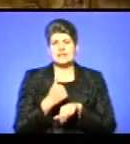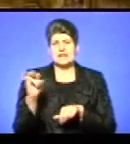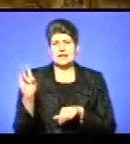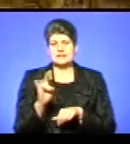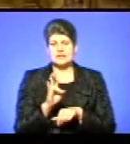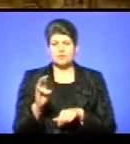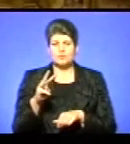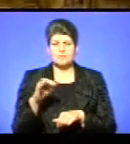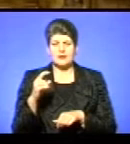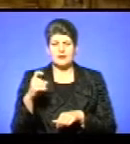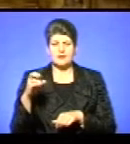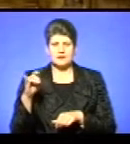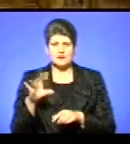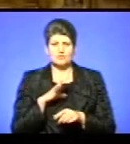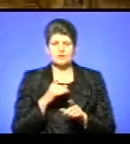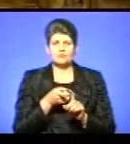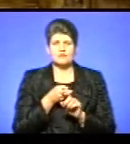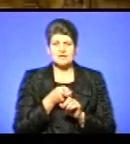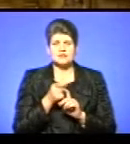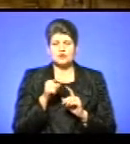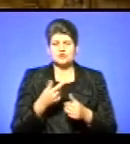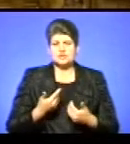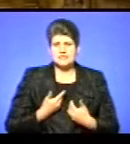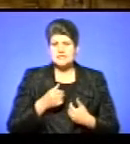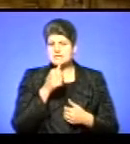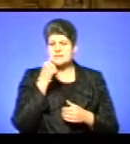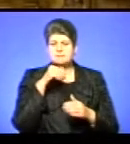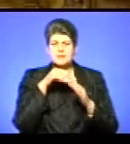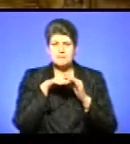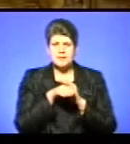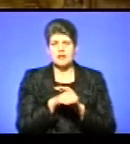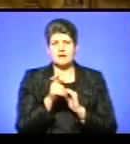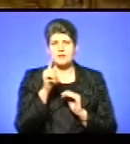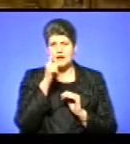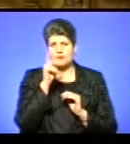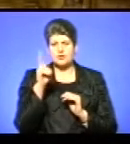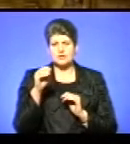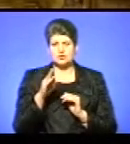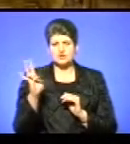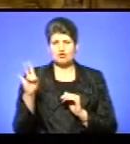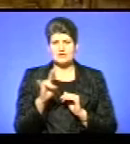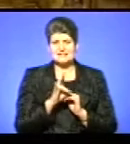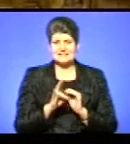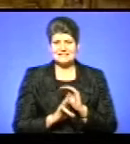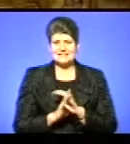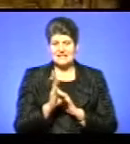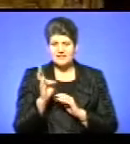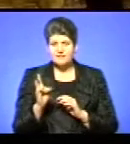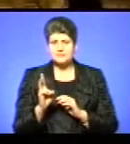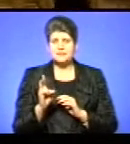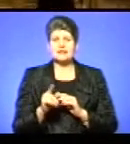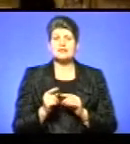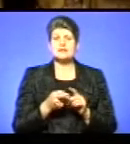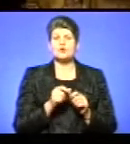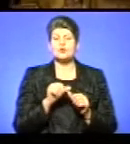були властиво пов'язані з підпіллям Української Греко-католицької церкви. І, зокрема, те,